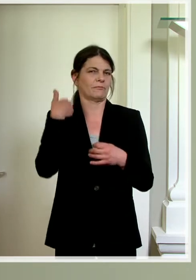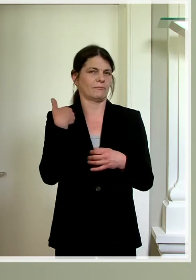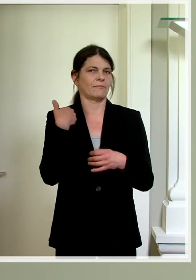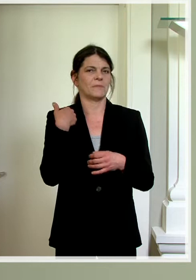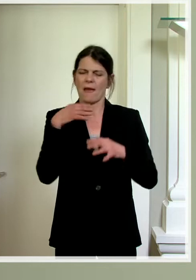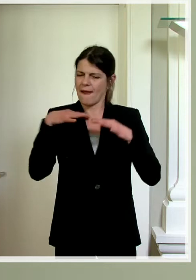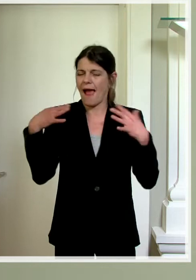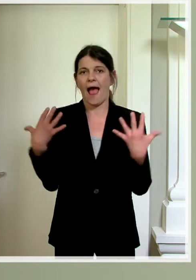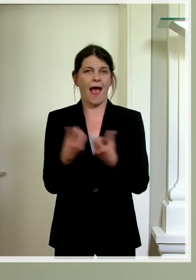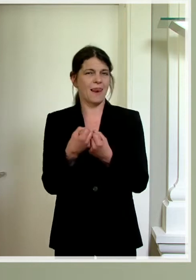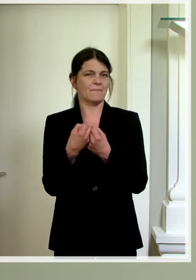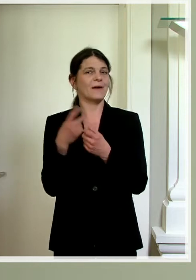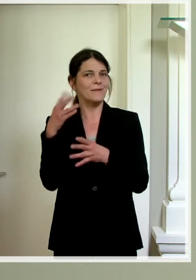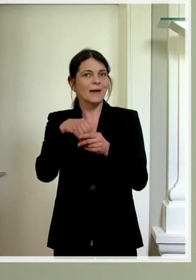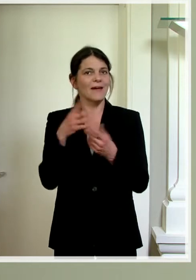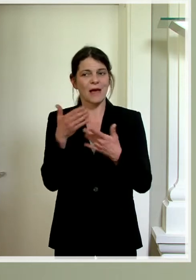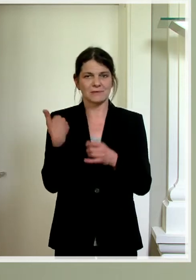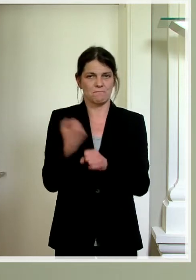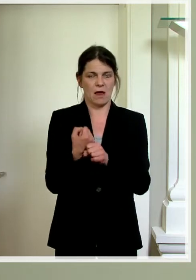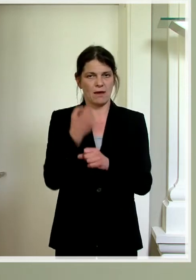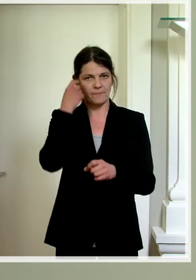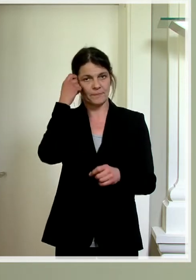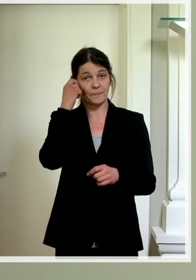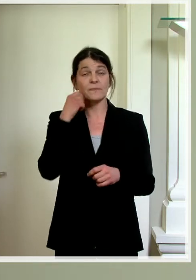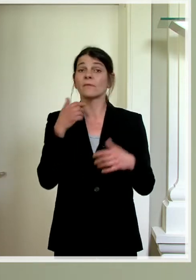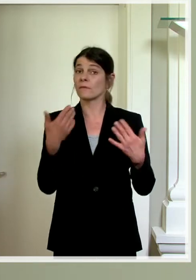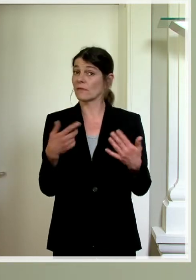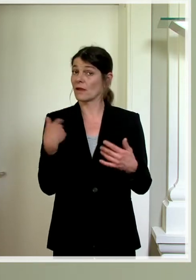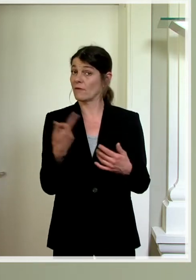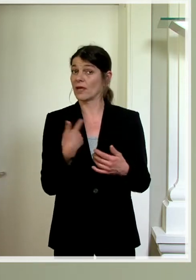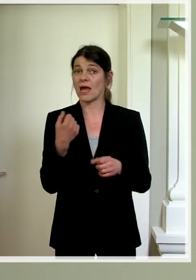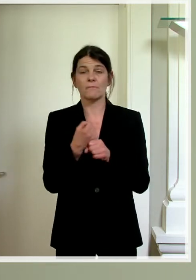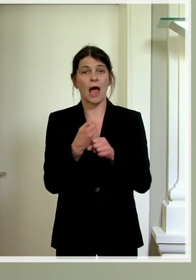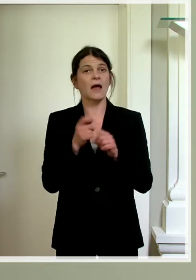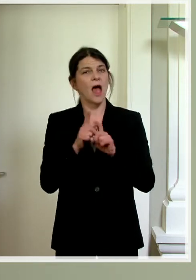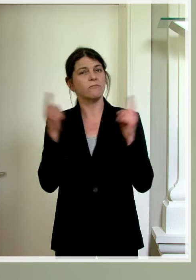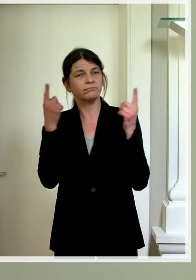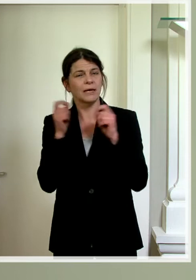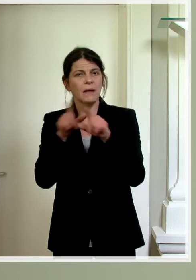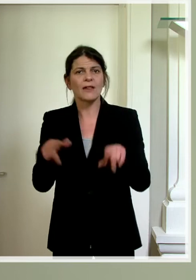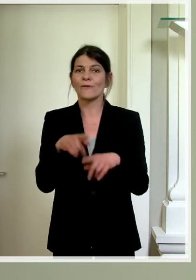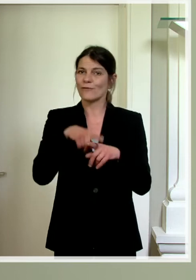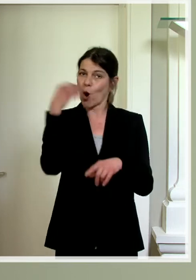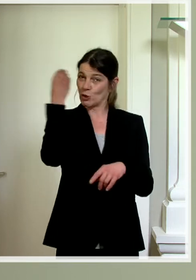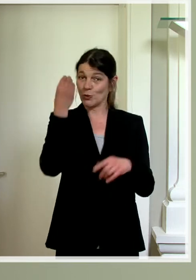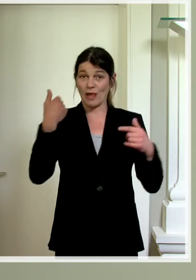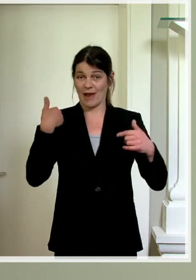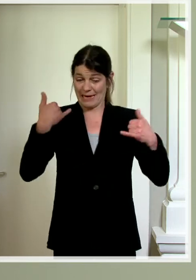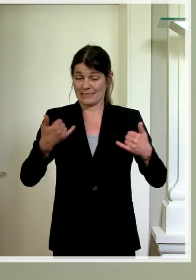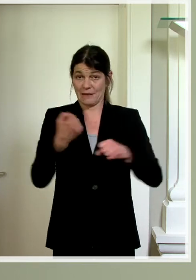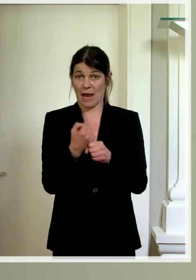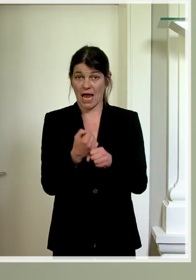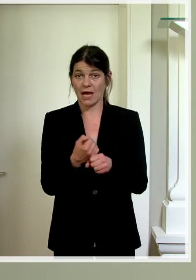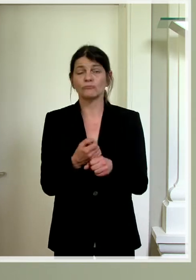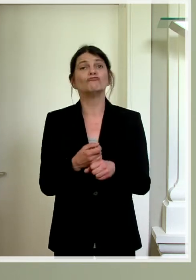walten lässt, was man tut. Wir werden eine Kampagne, die für die Schulen derzeit gemacht wird,